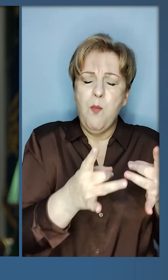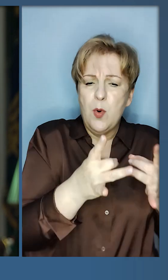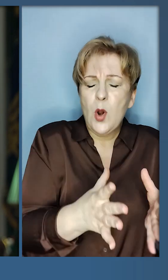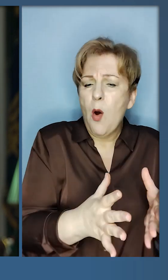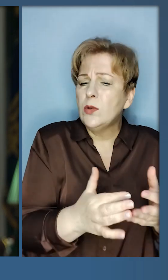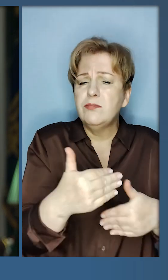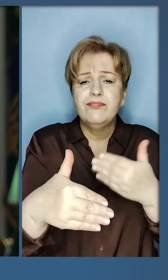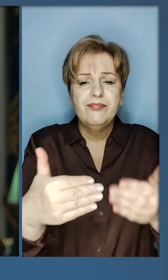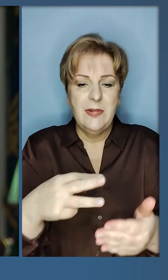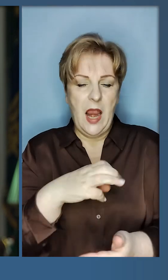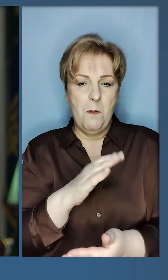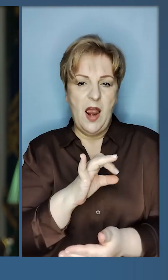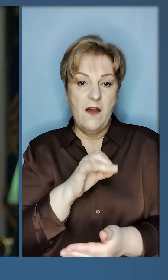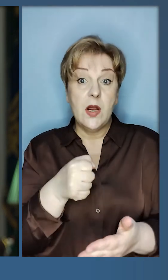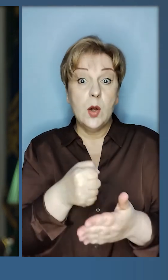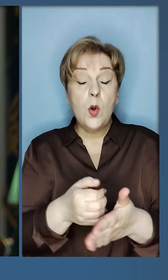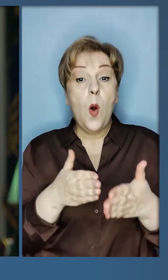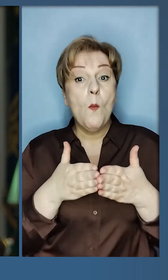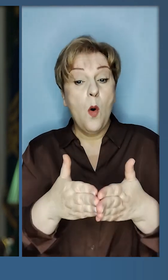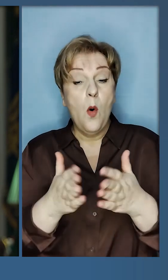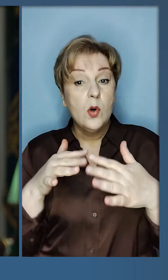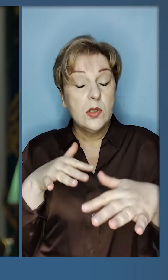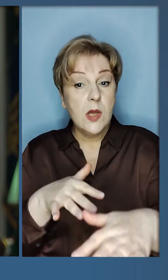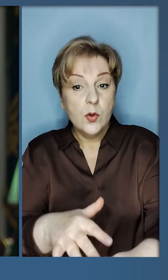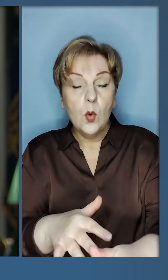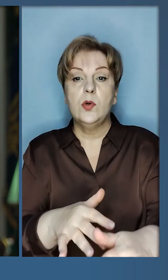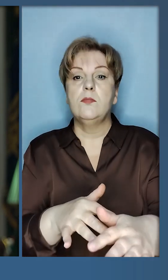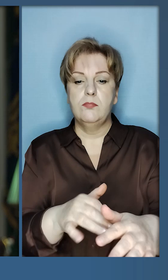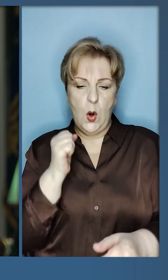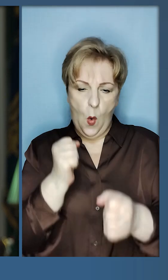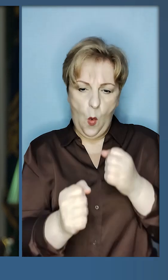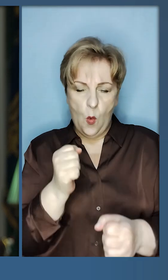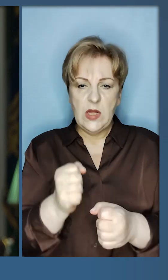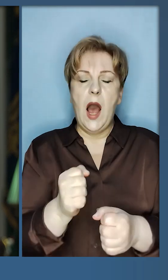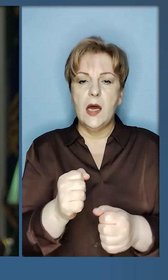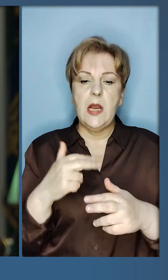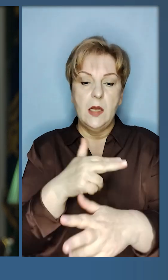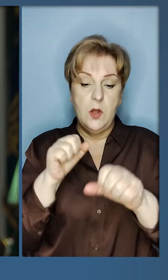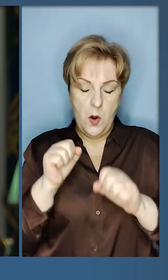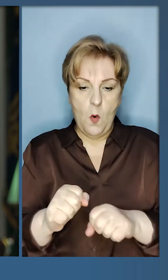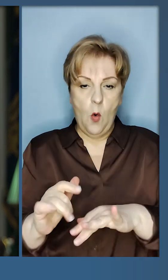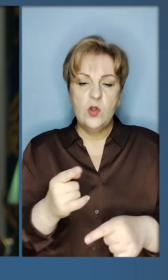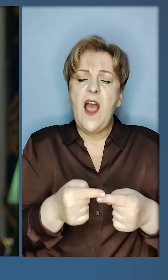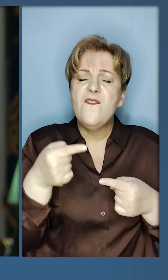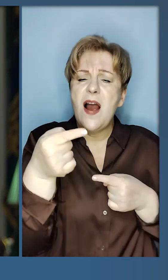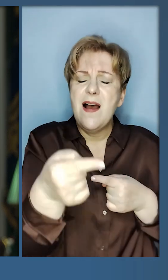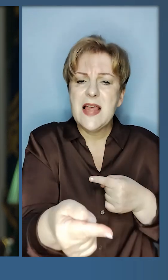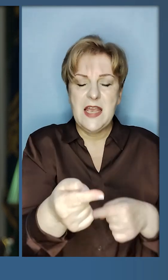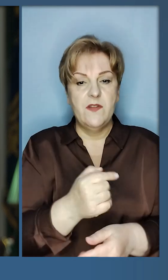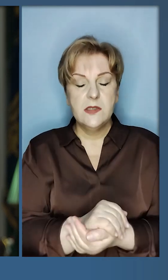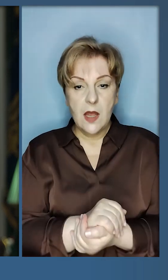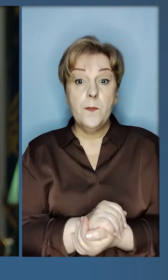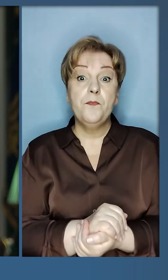доволі простих мавіків до морських дронів та ударних дронів, які здатні діяти на великій відстані.